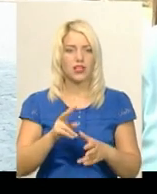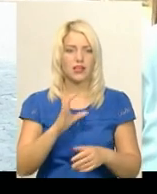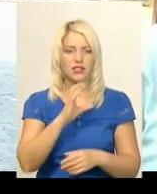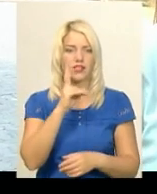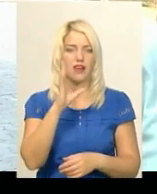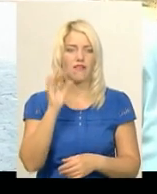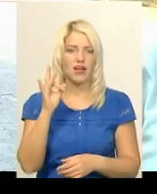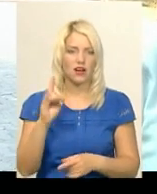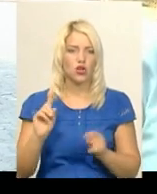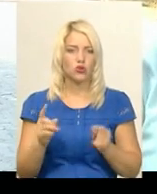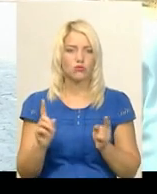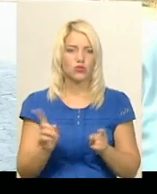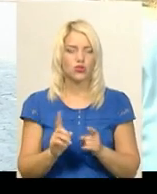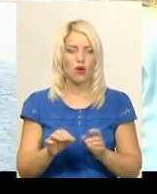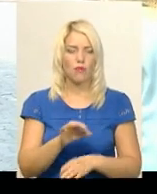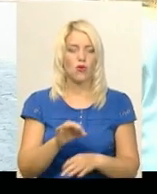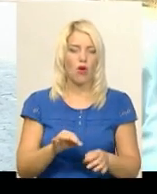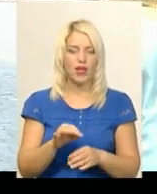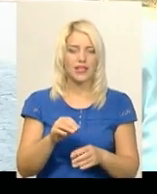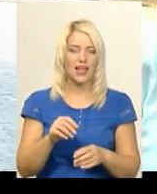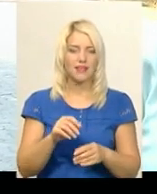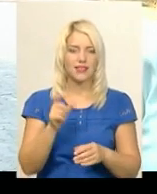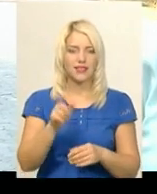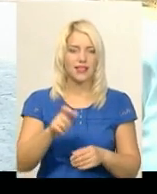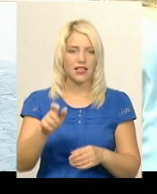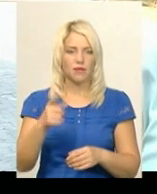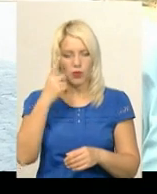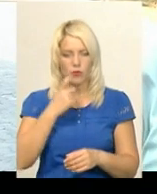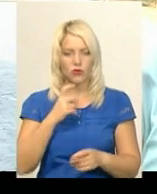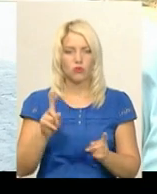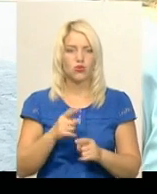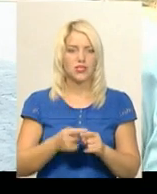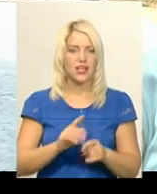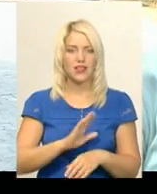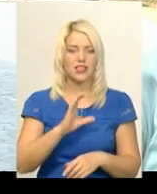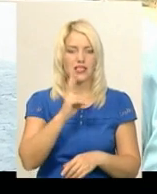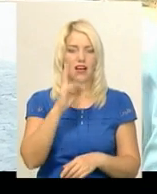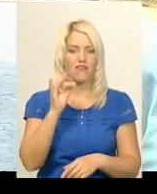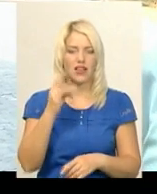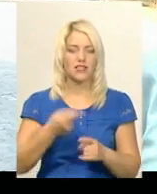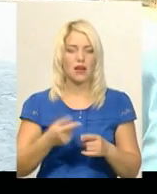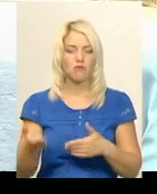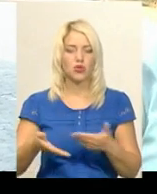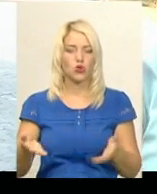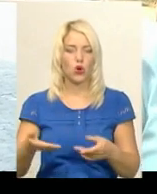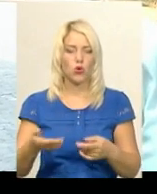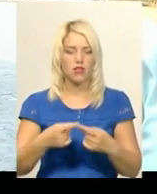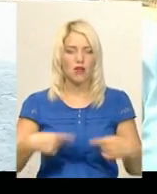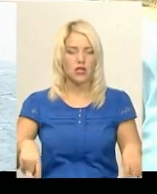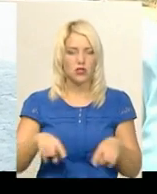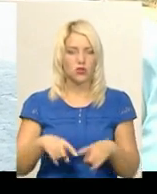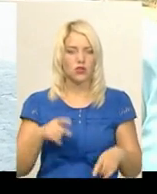сквер. Тому що проєктанти повідомили на моїй коментарі, що це не сквер, що це пішохідна зона, саме через те, що там